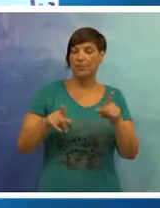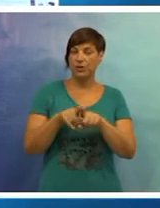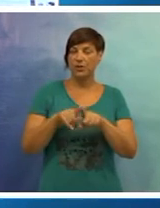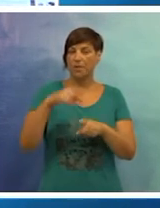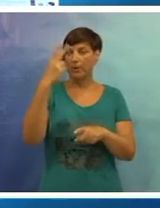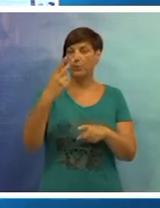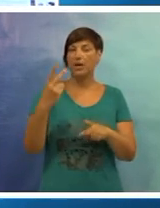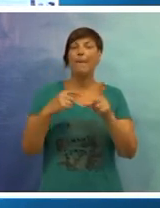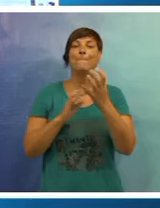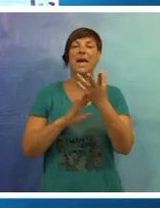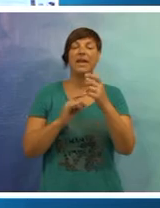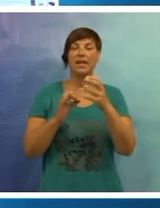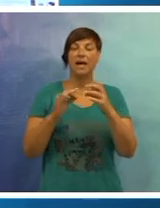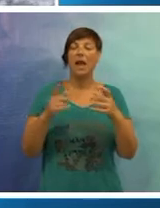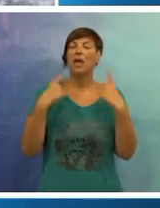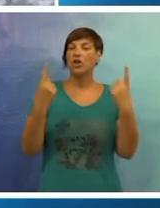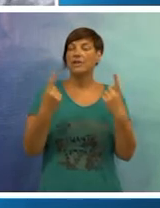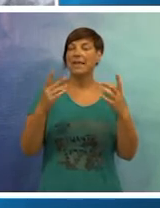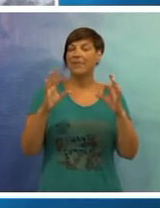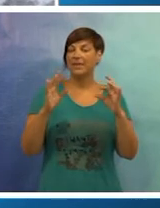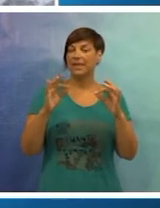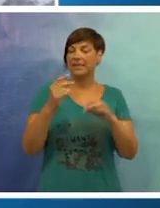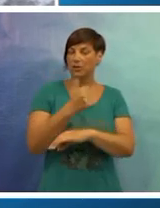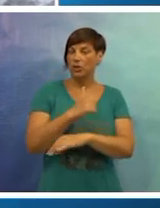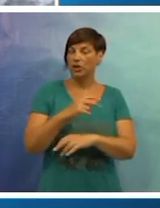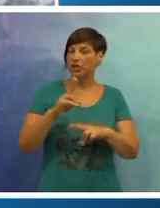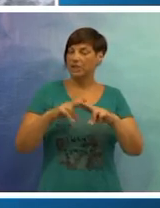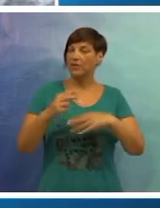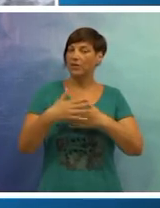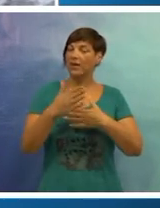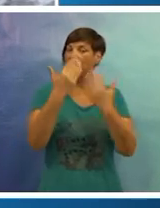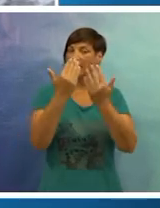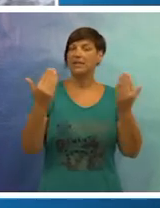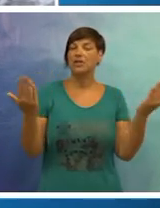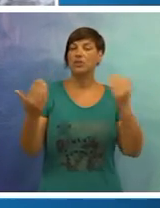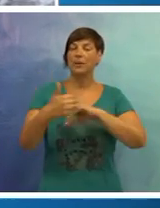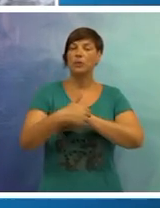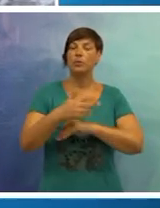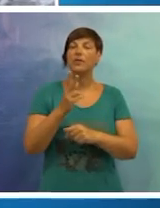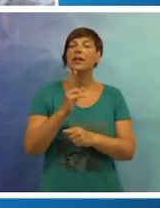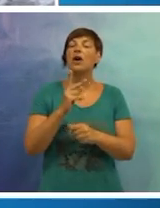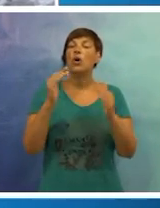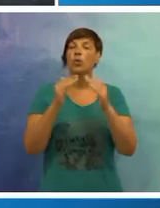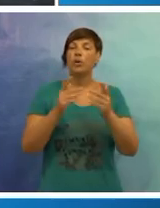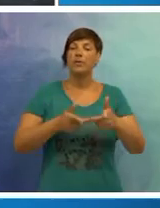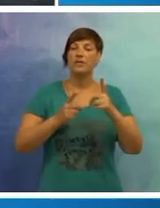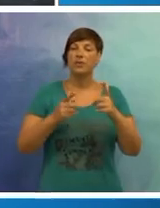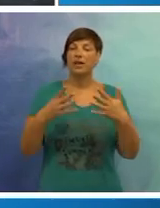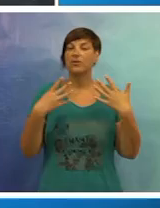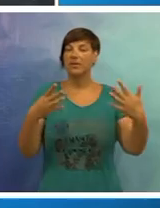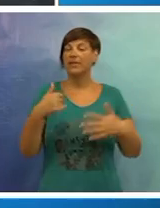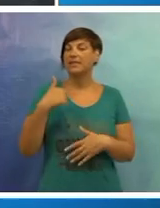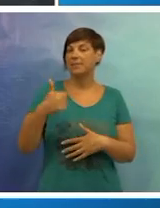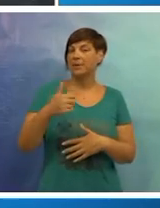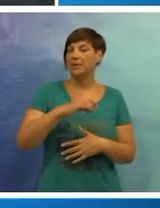je u isoimenom muzeju Tvrđav Imperial, koji ujednoslavi i desetobjetnicu poslijanje izložbe Dubrovnik u domovinskom ratu 1991.